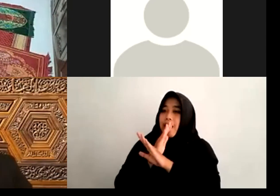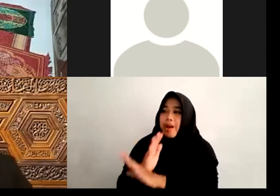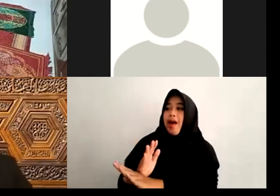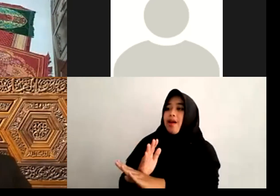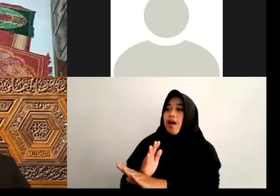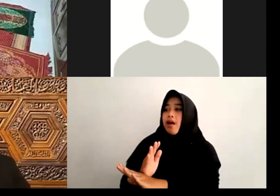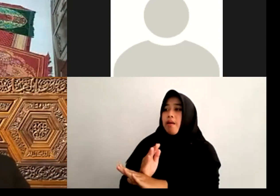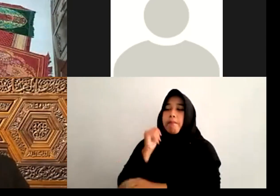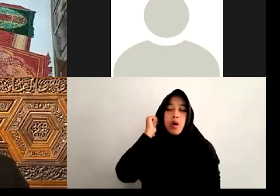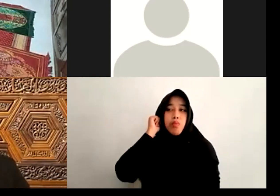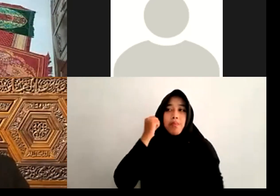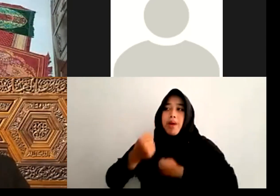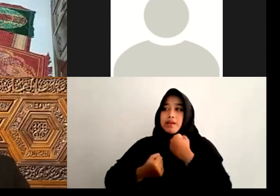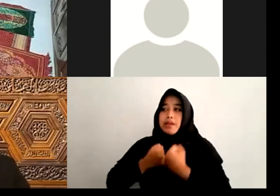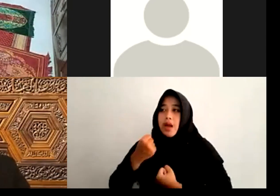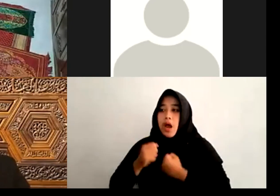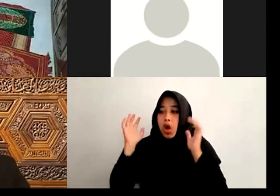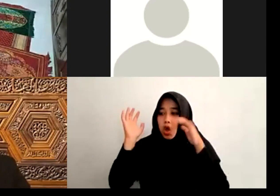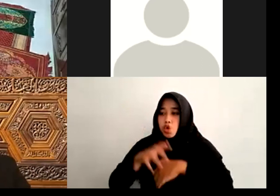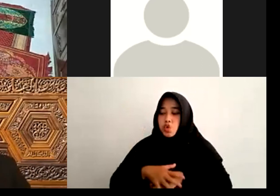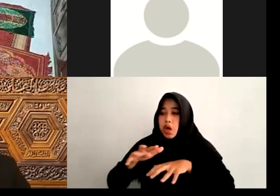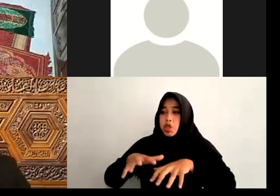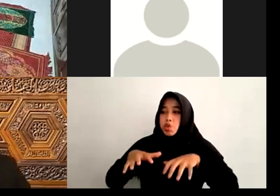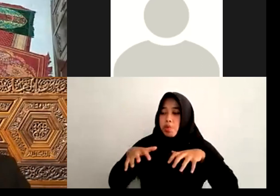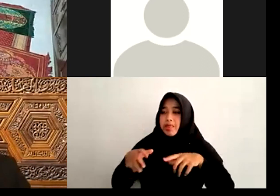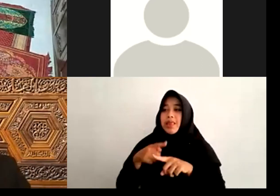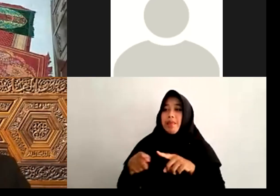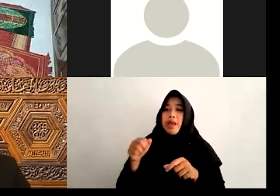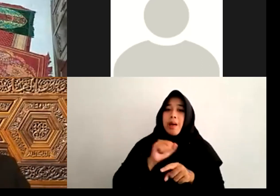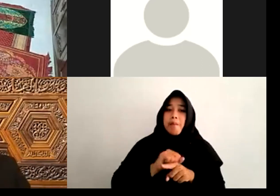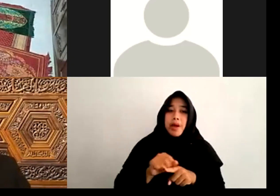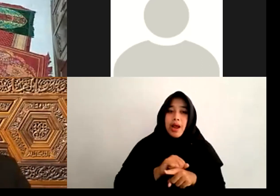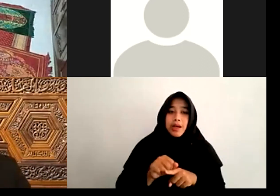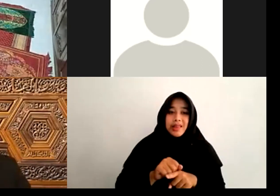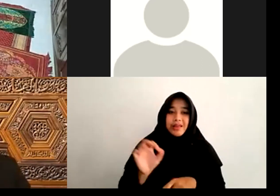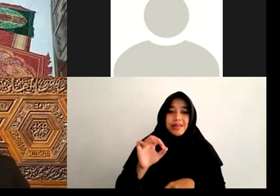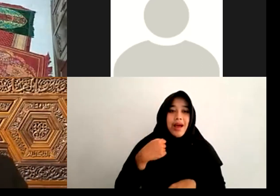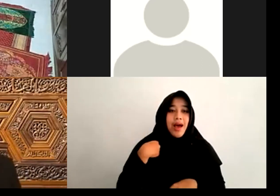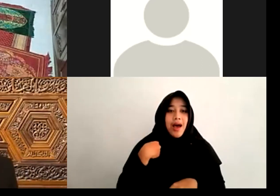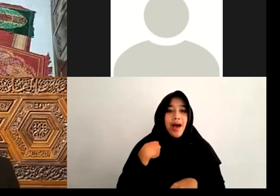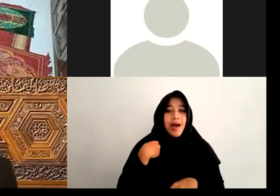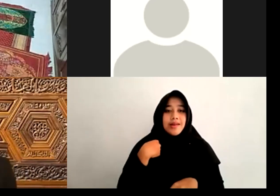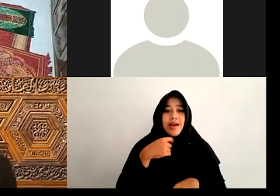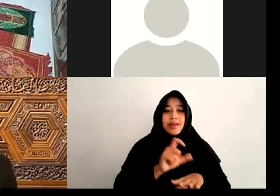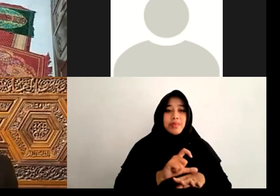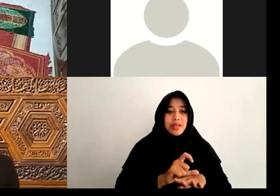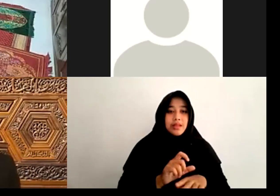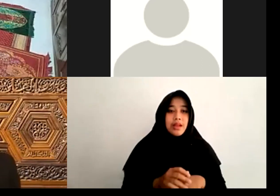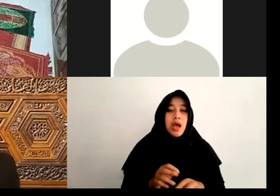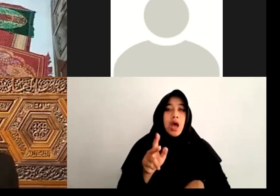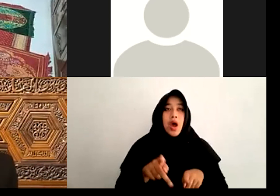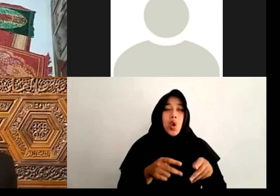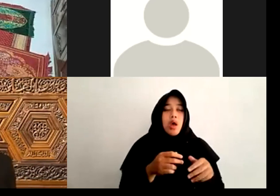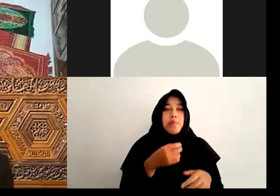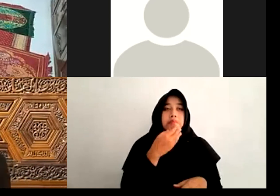Jum'at Walaupun Prakteknya Dikah Disiapkan Di Mahjid Kalau Disiapkan Di Pinggir Itu Sesungguhnya